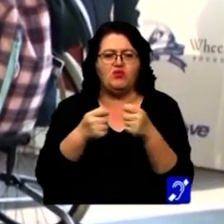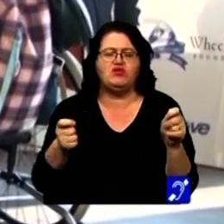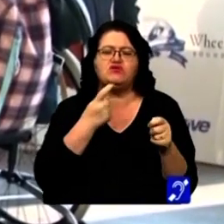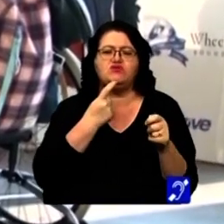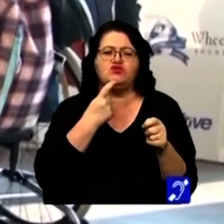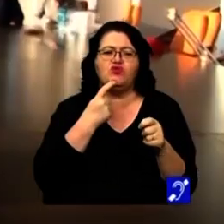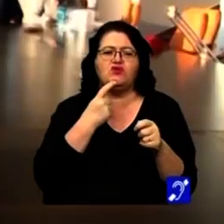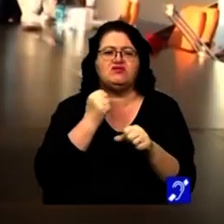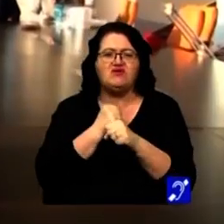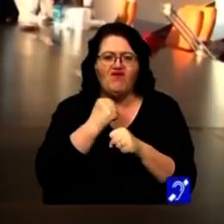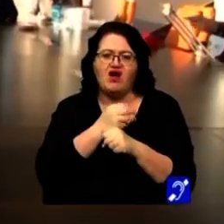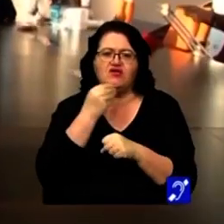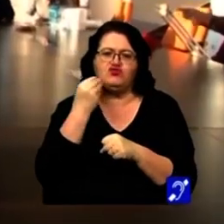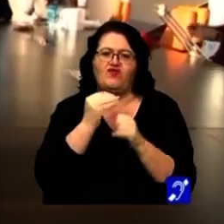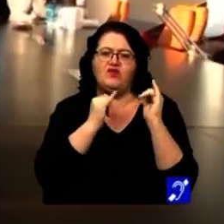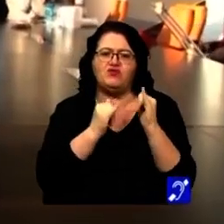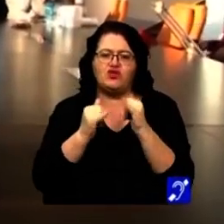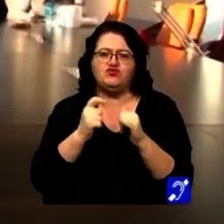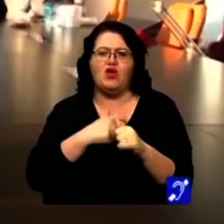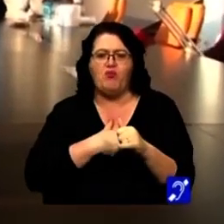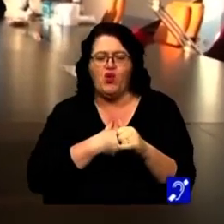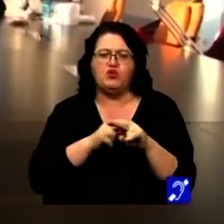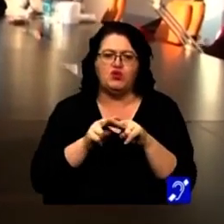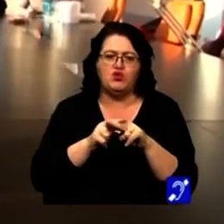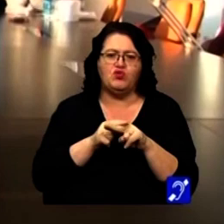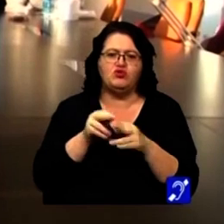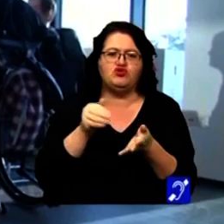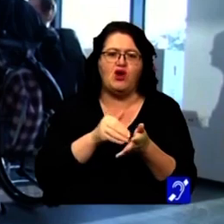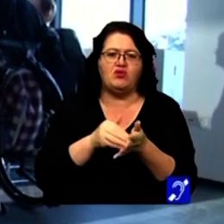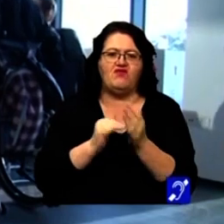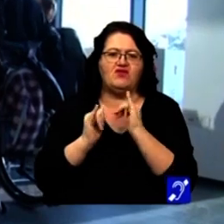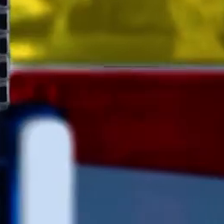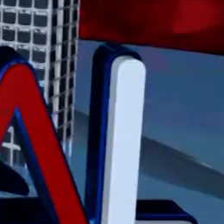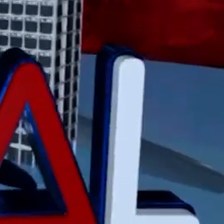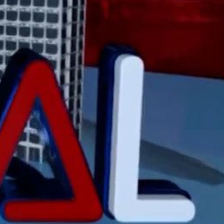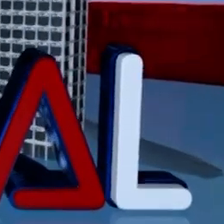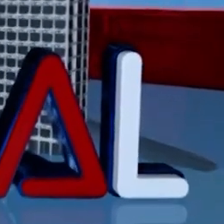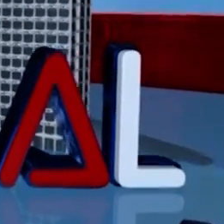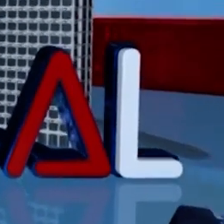timișenii să se implice pentru a-i ajuta cât și cum pot, pe cei care au nevoie de sprijinul semenilor.